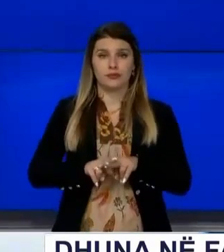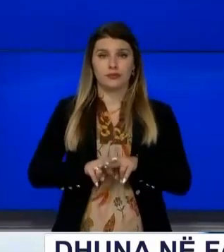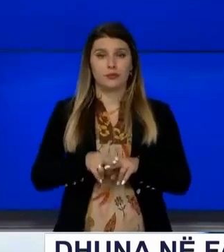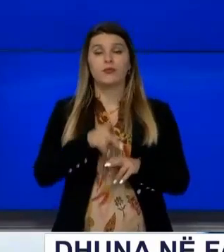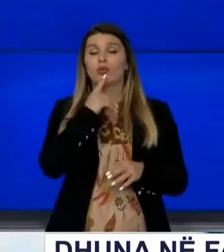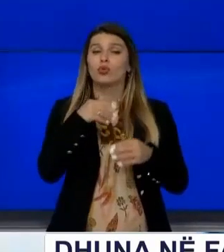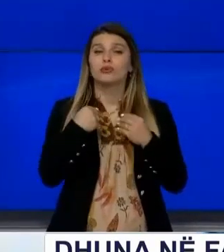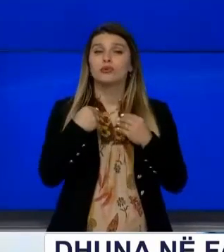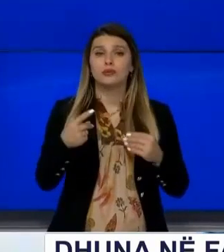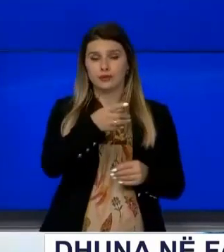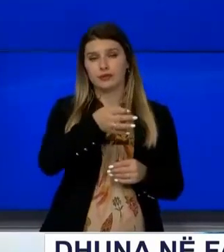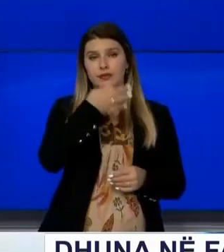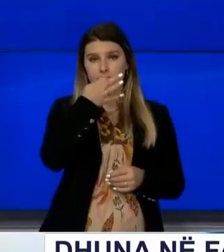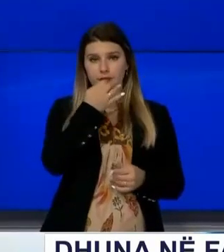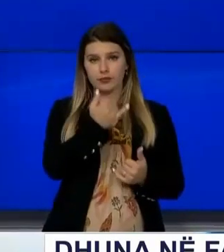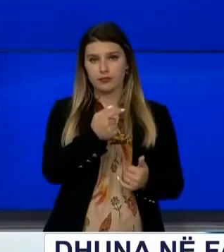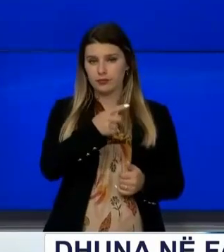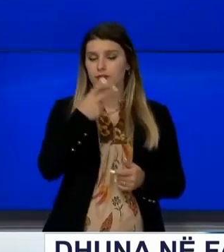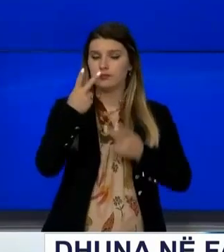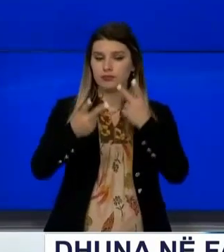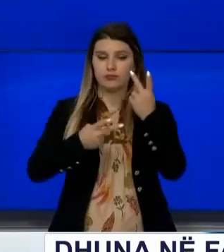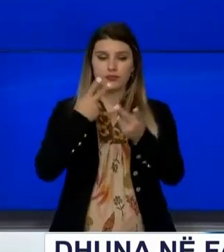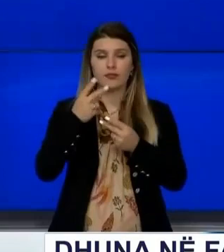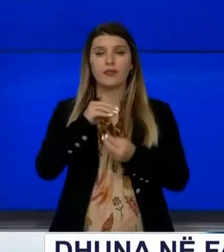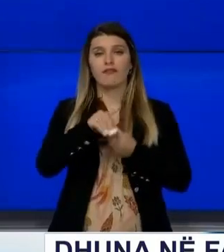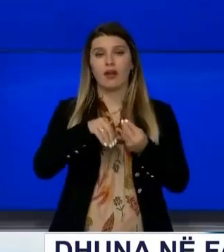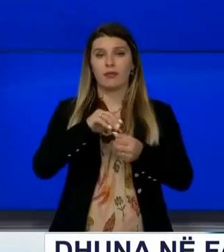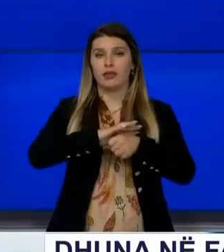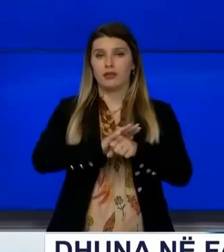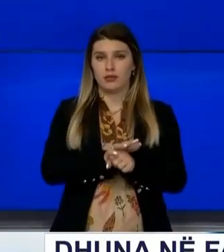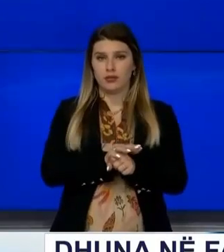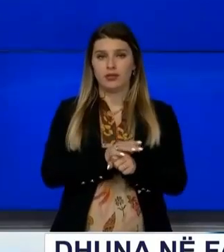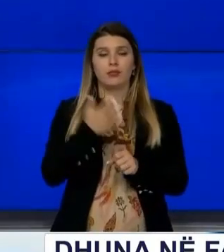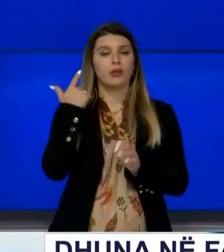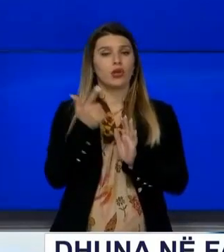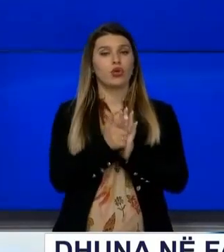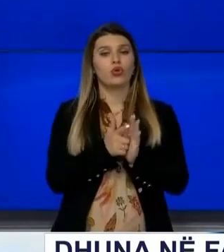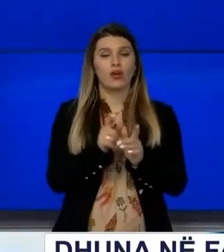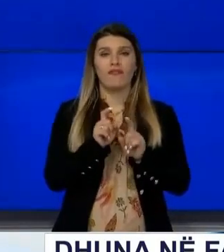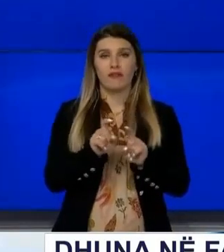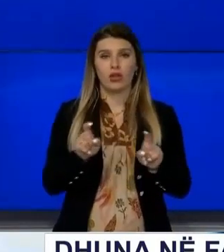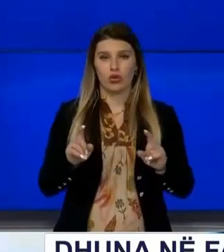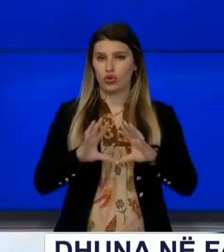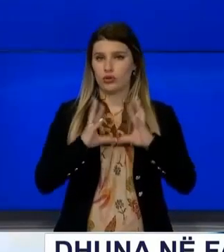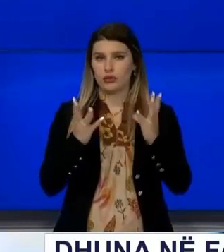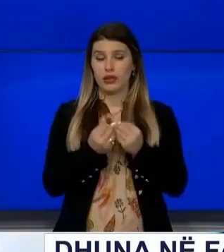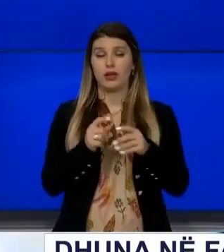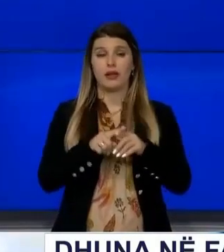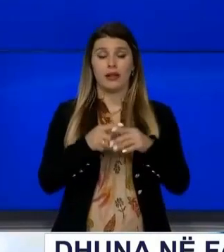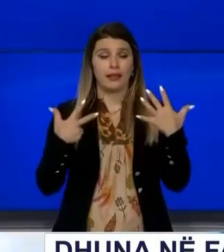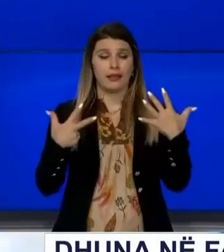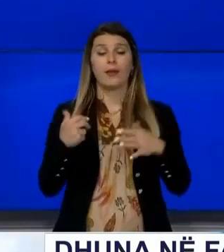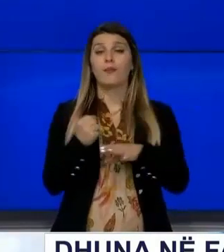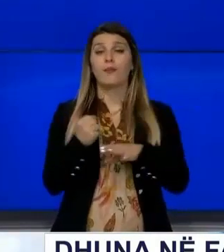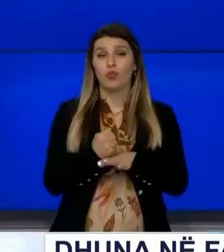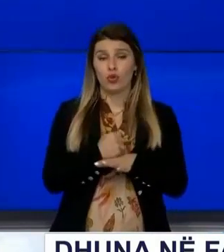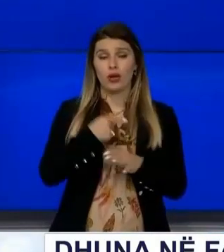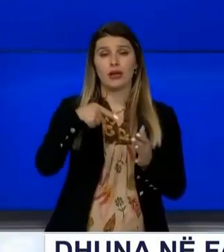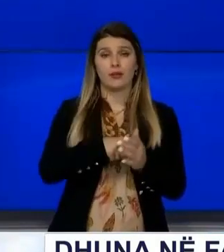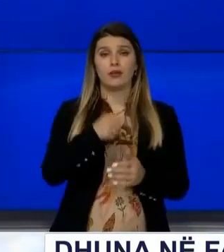thanët akimin koordinuës trajtimi i rastëve të dhunës në familje në kohën e pandemis Ku si pas pjesmarzve për 8 mua janë raportuar